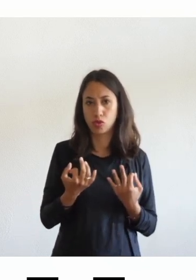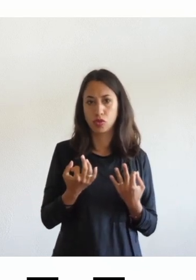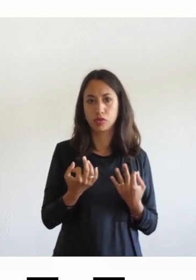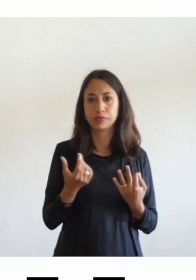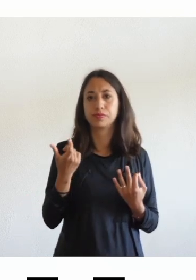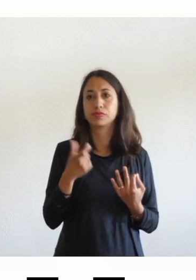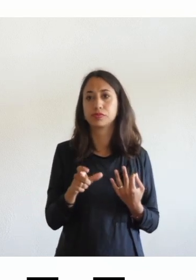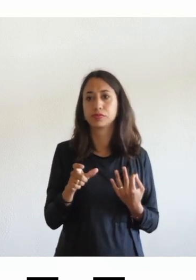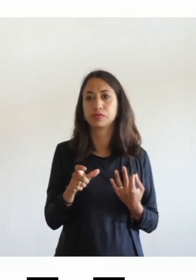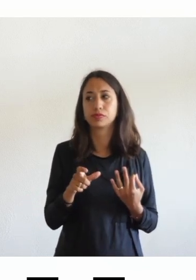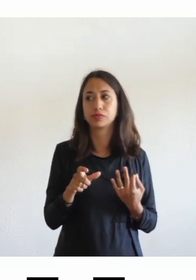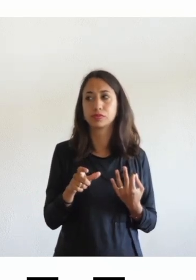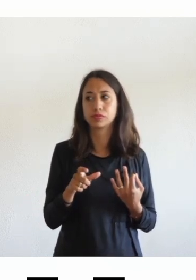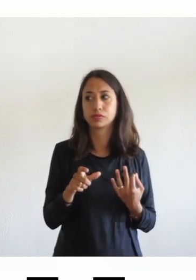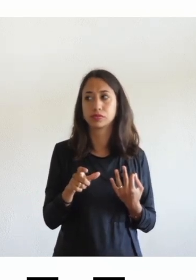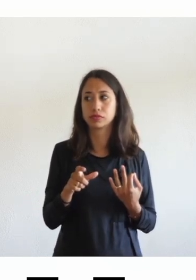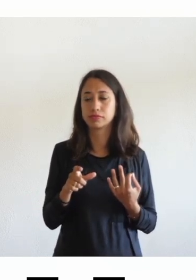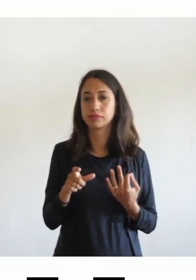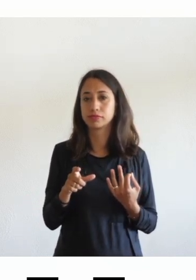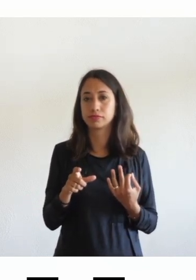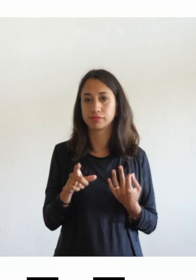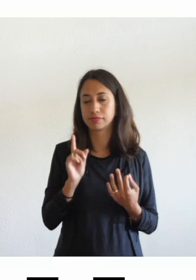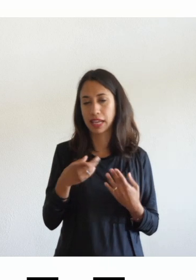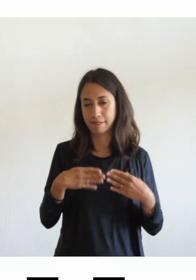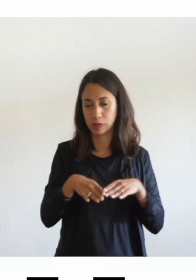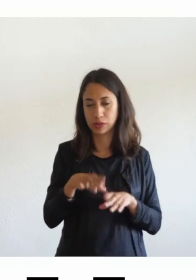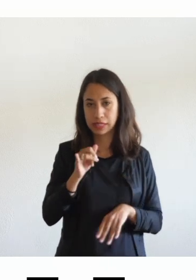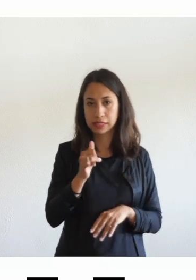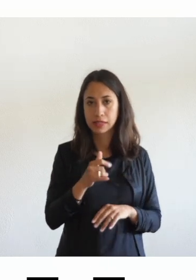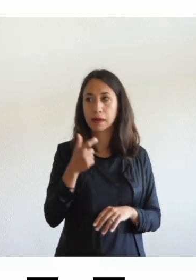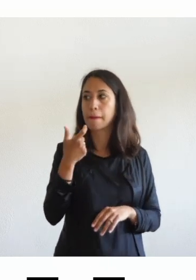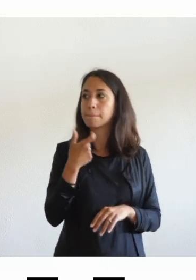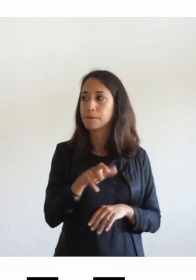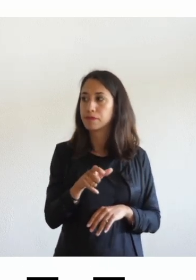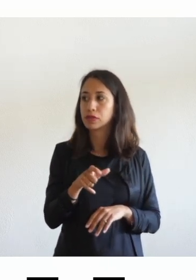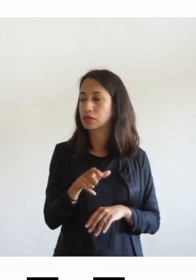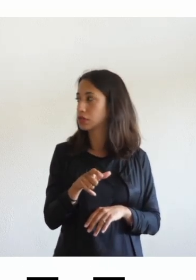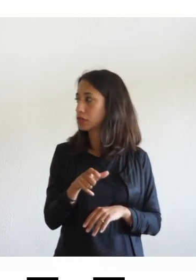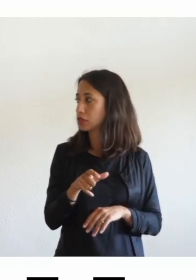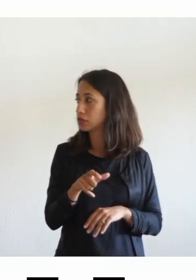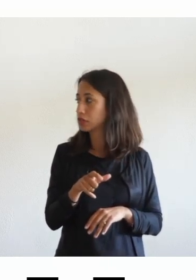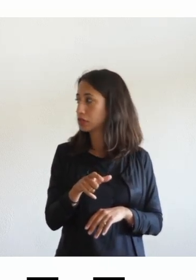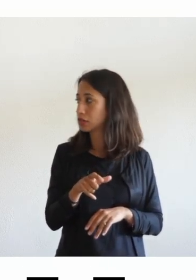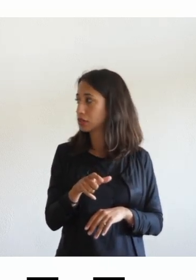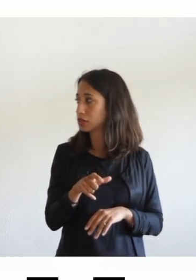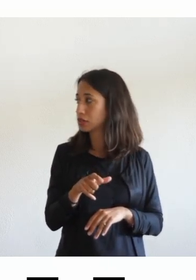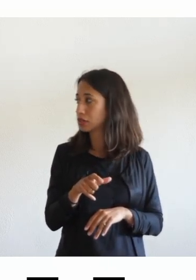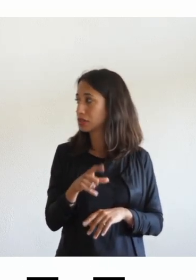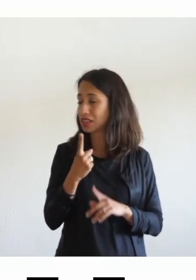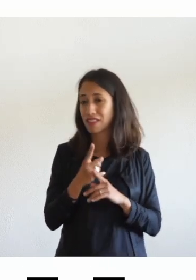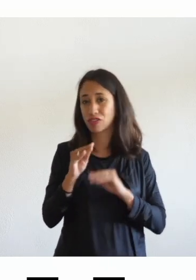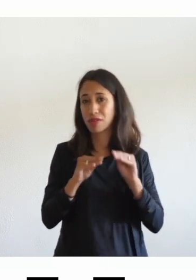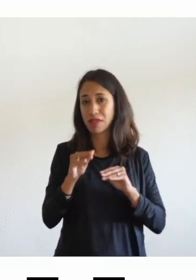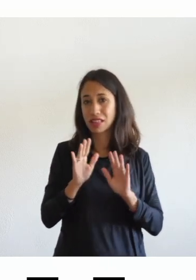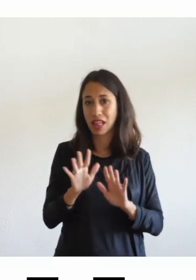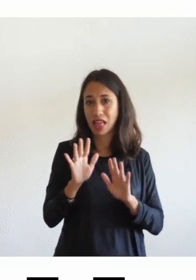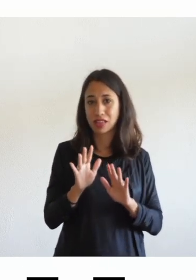perché andiamo le considerazioni finali perché in realtà si sono rimasti due slide sì sì